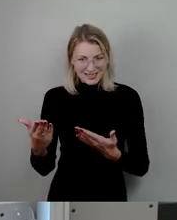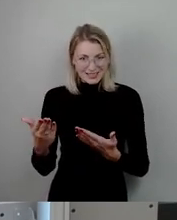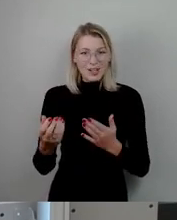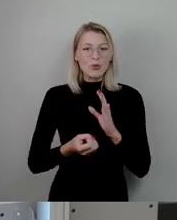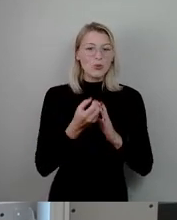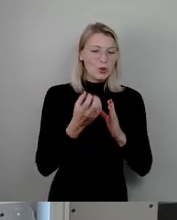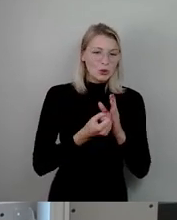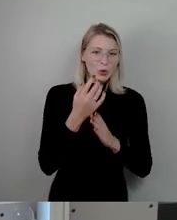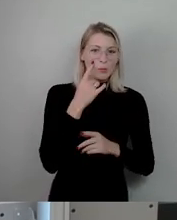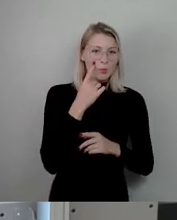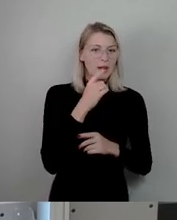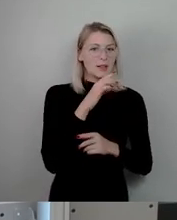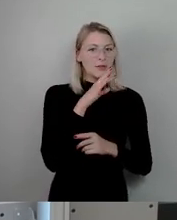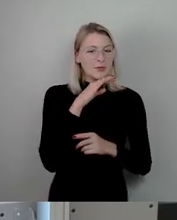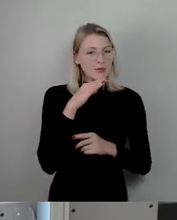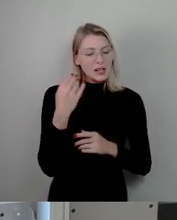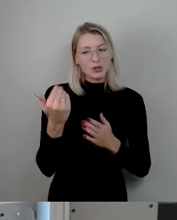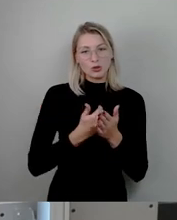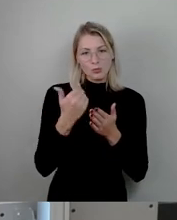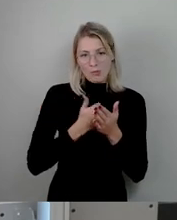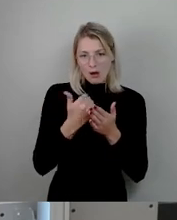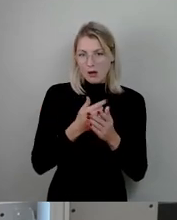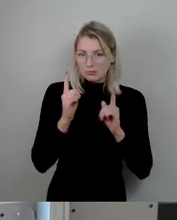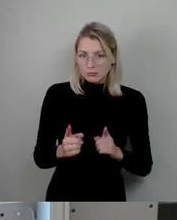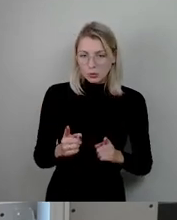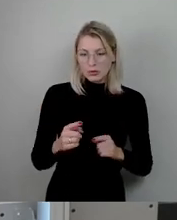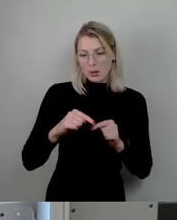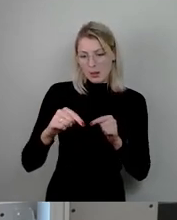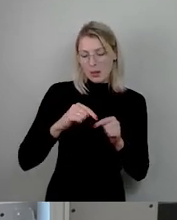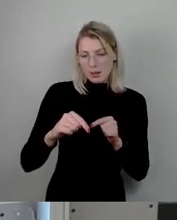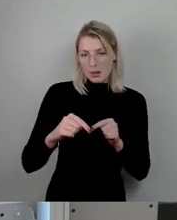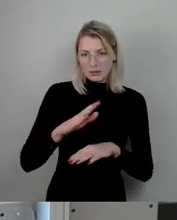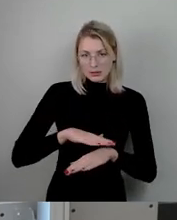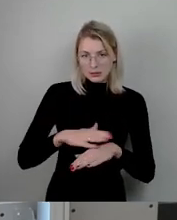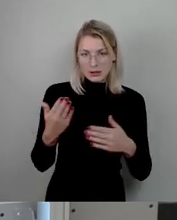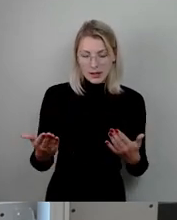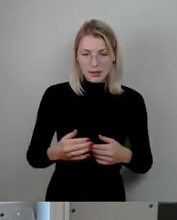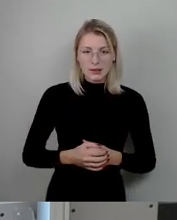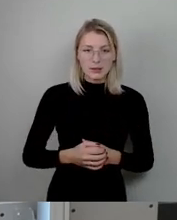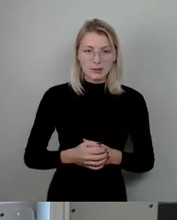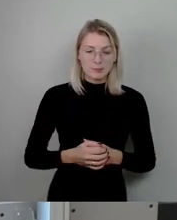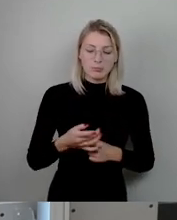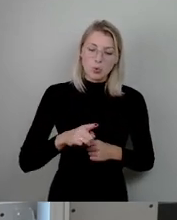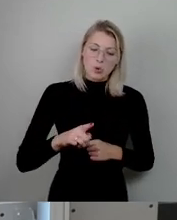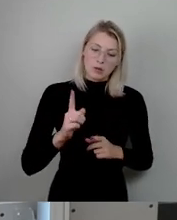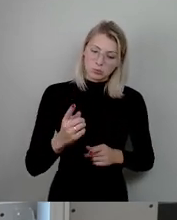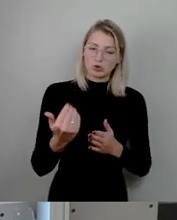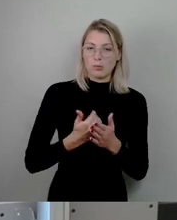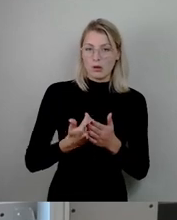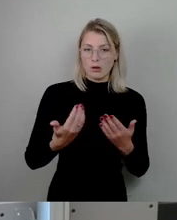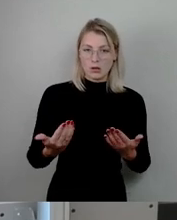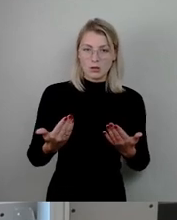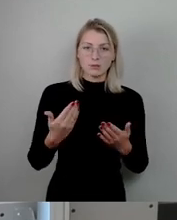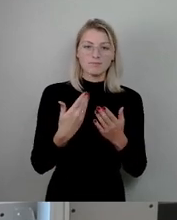relativ viel auch an Einsparmaßnahmen in den nächsten Monaten zu erwarten ist. Und insofern